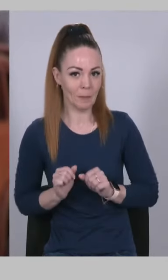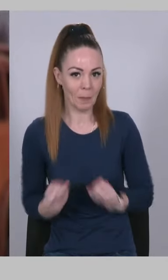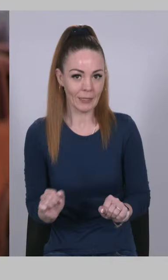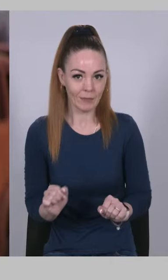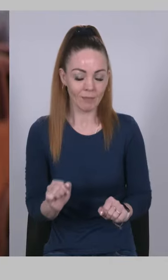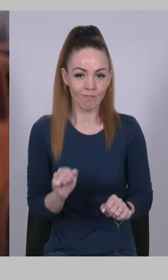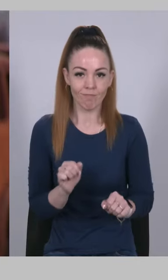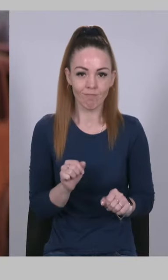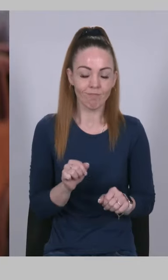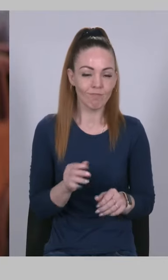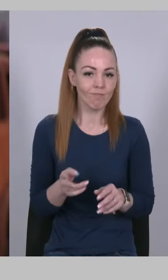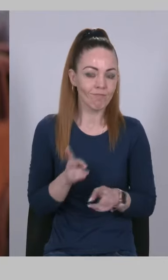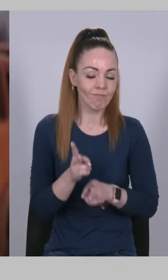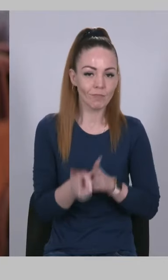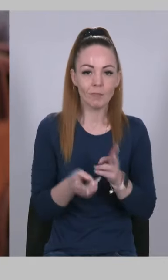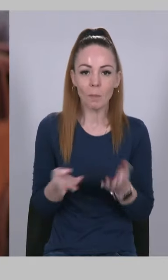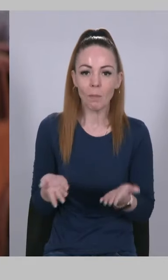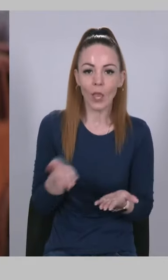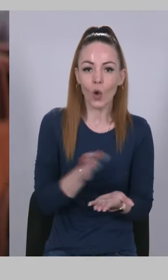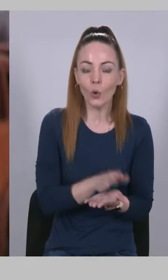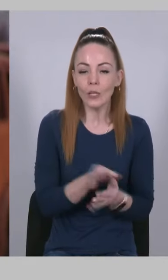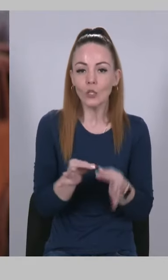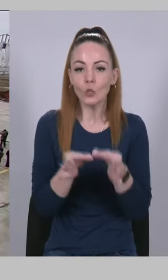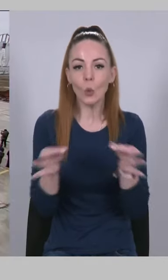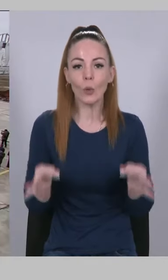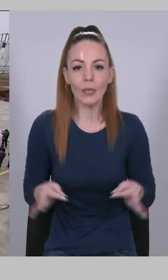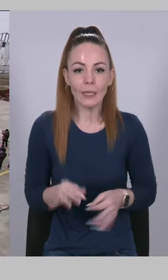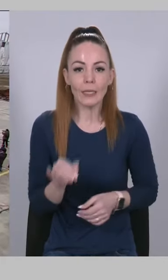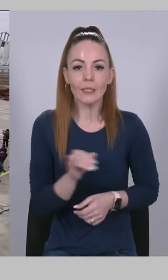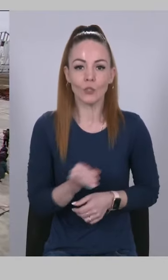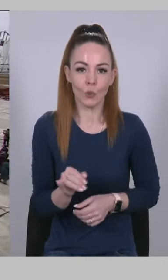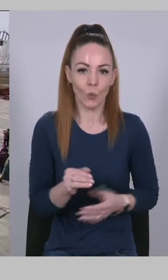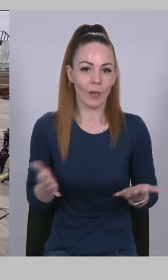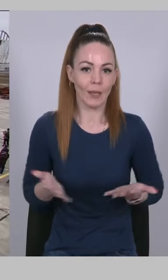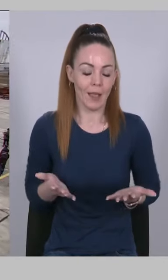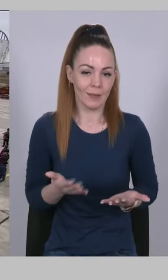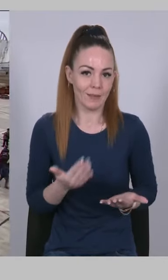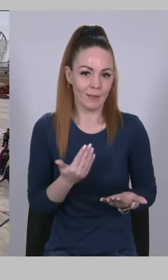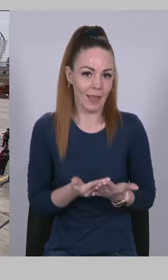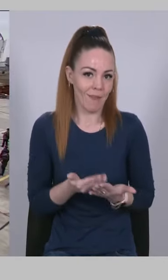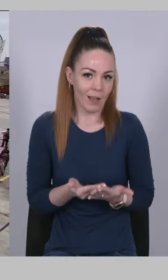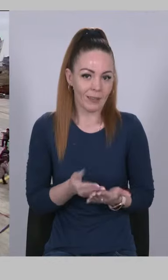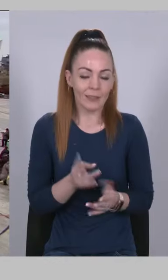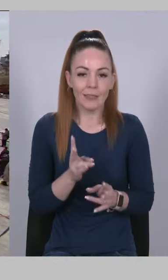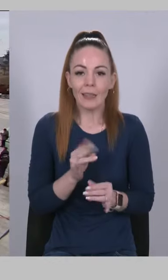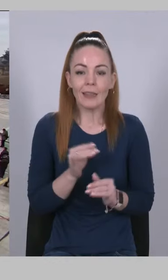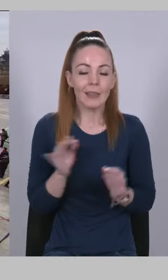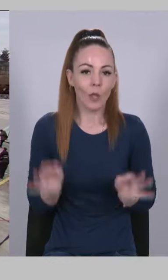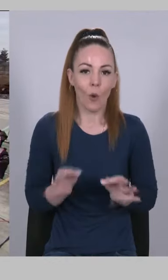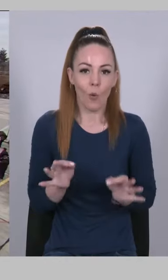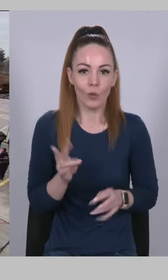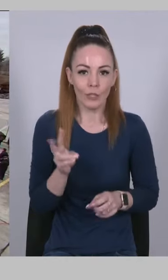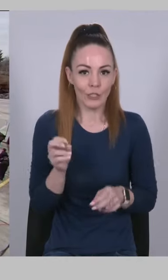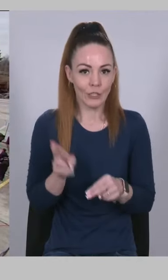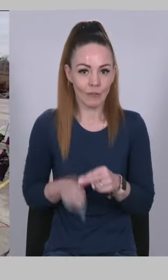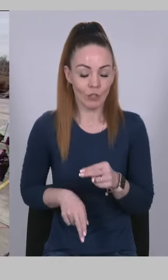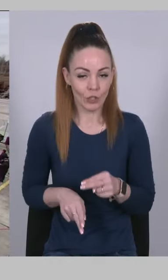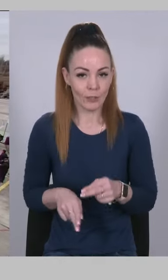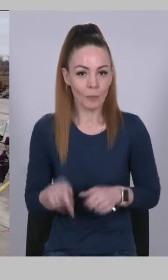Перегортає навіть такі сторінки історії, які, здавалося, ніколи не завершаться